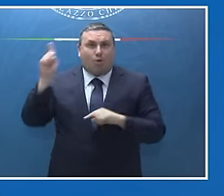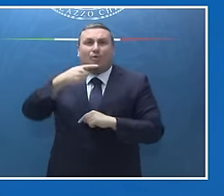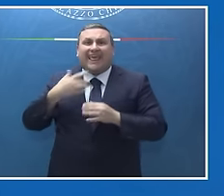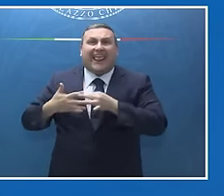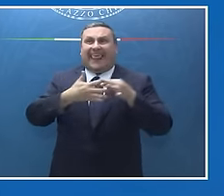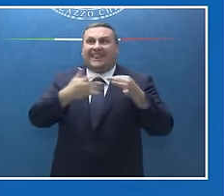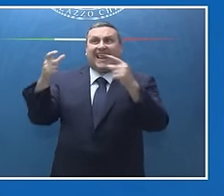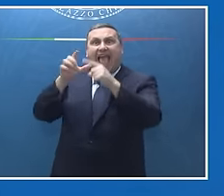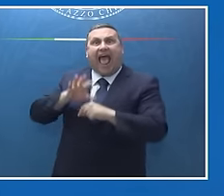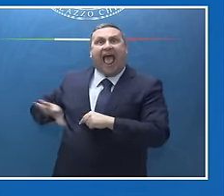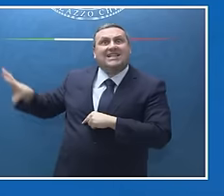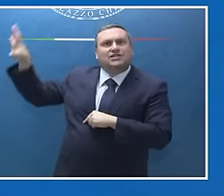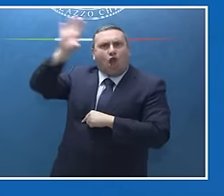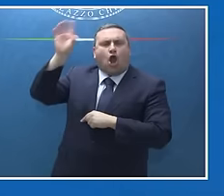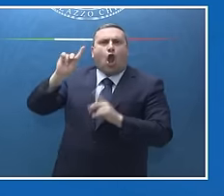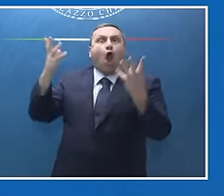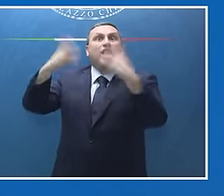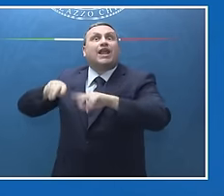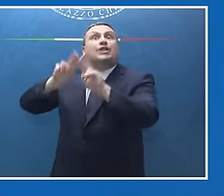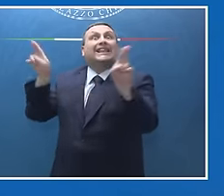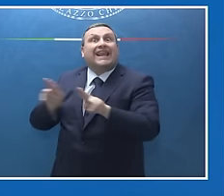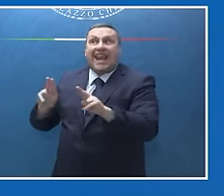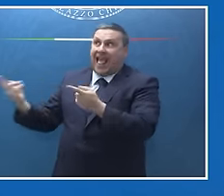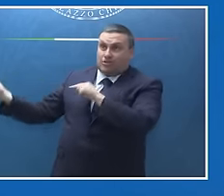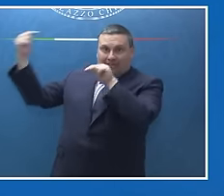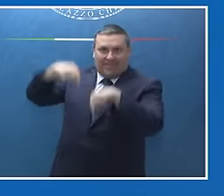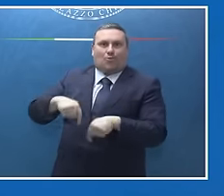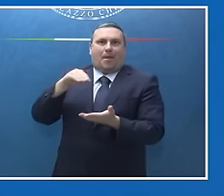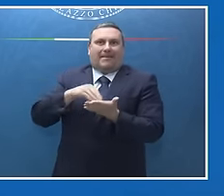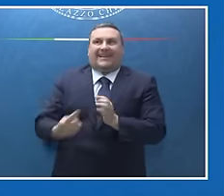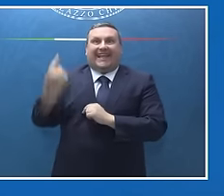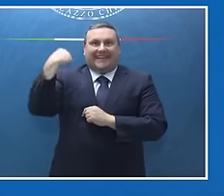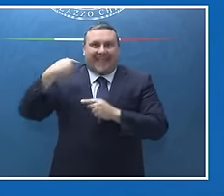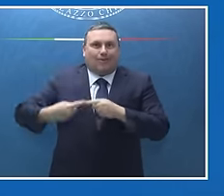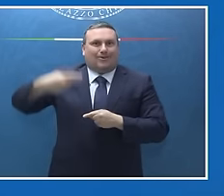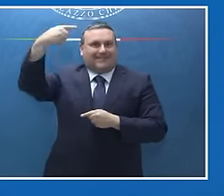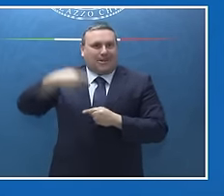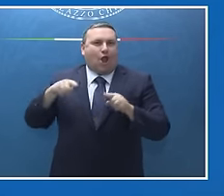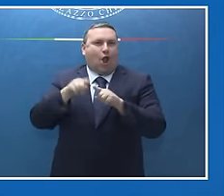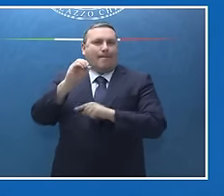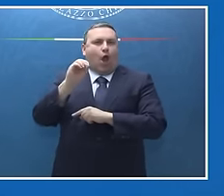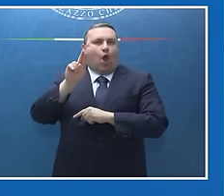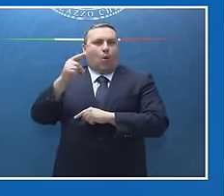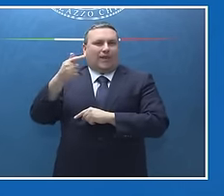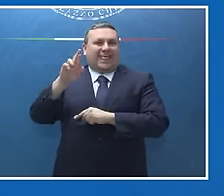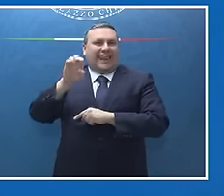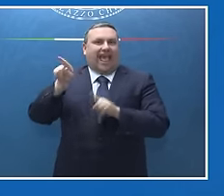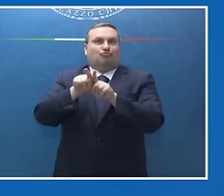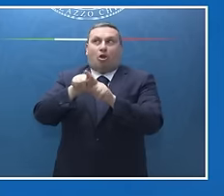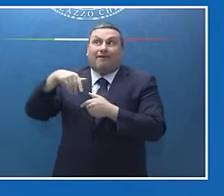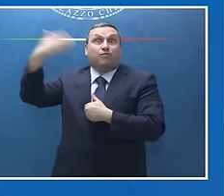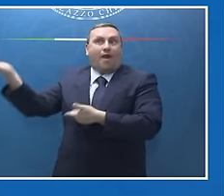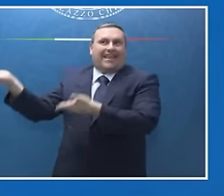nazioni e delle organizzazioni internazionali che hanno partecipato ieri alla sessione Autric, una delle più nutrite, delle più